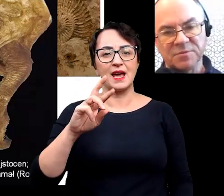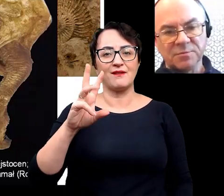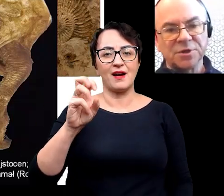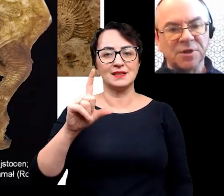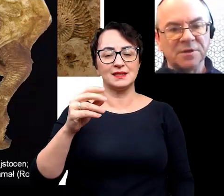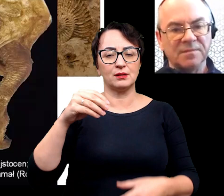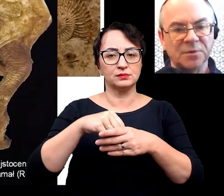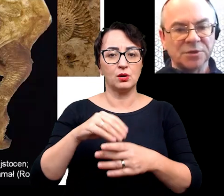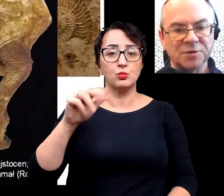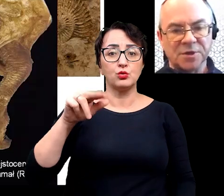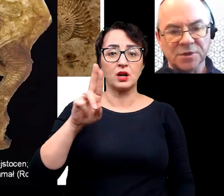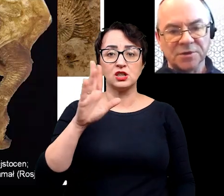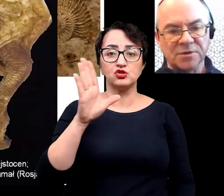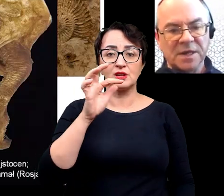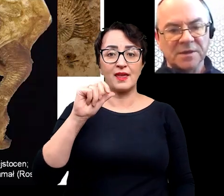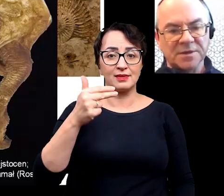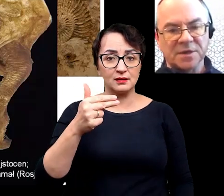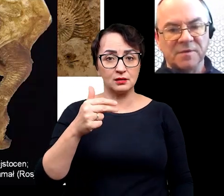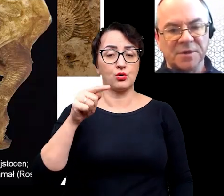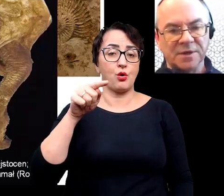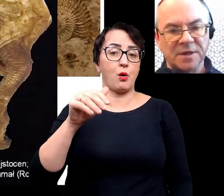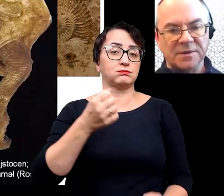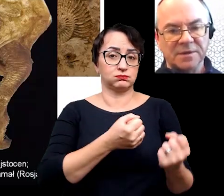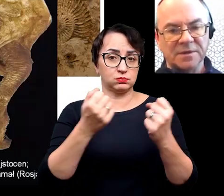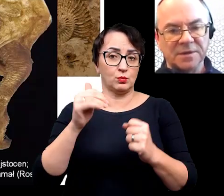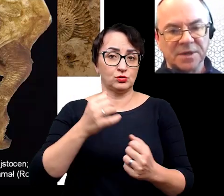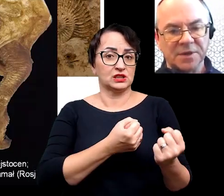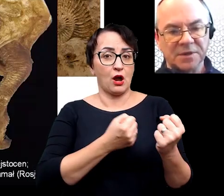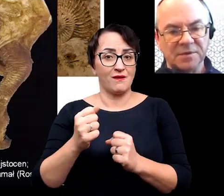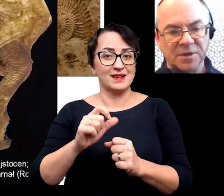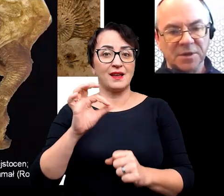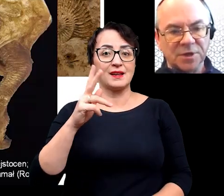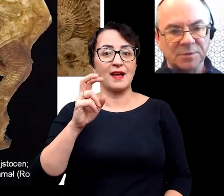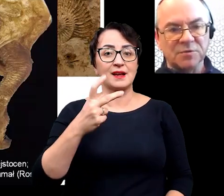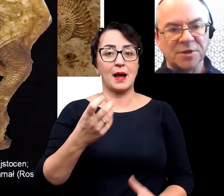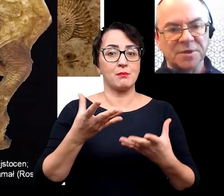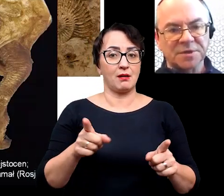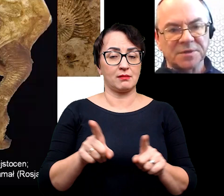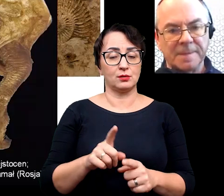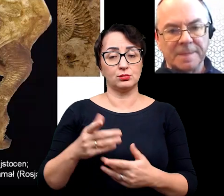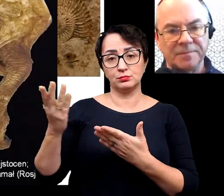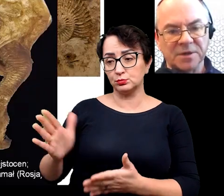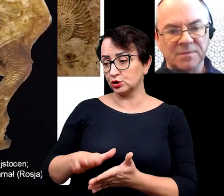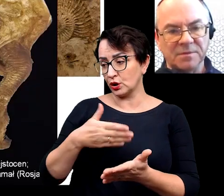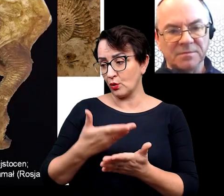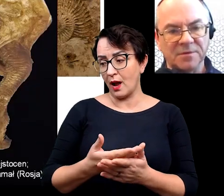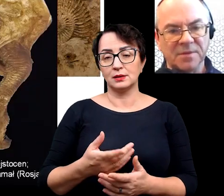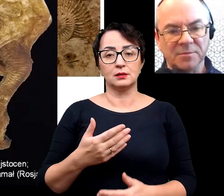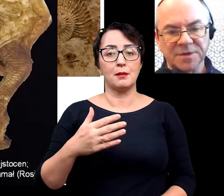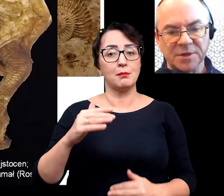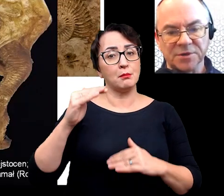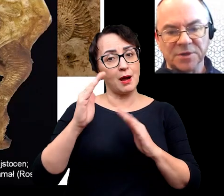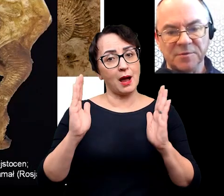w żywicy, chociażby w bursztynie, może dojść właśnie do zachowania tkanek miękkich. Tutaj przykładem jest taki